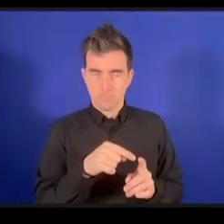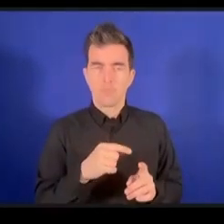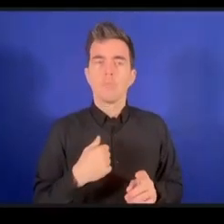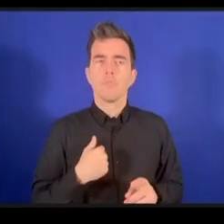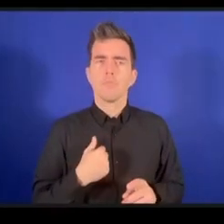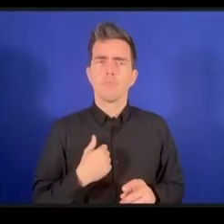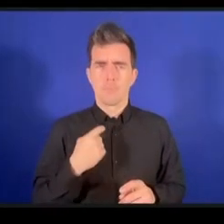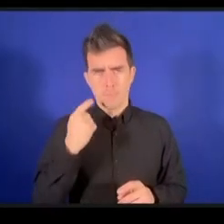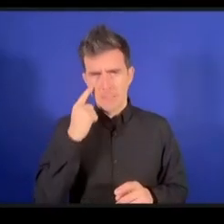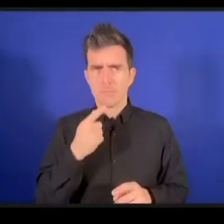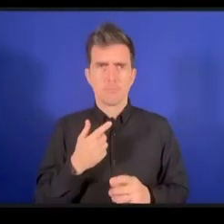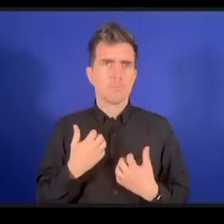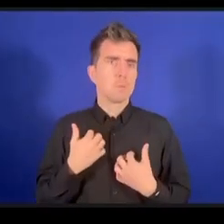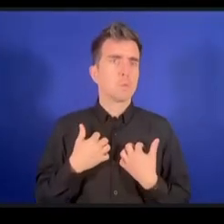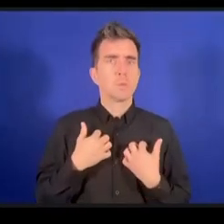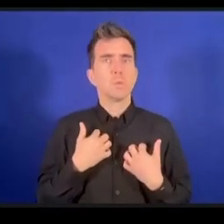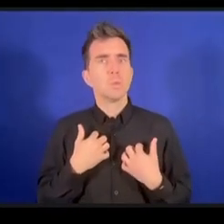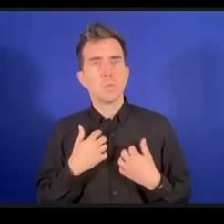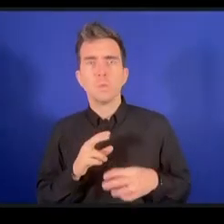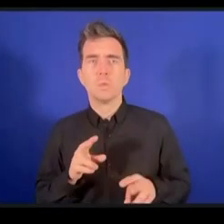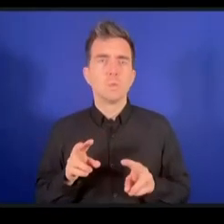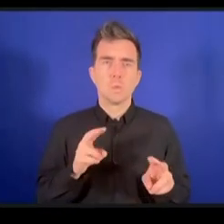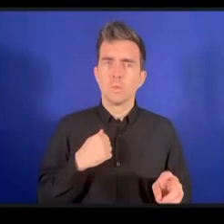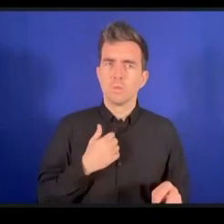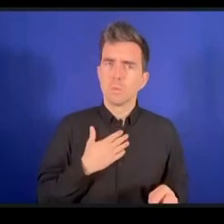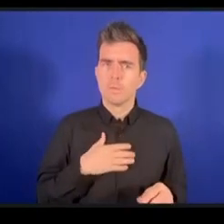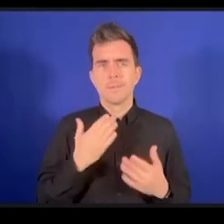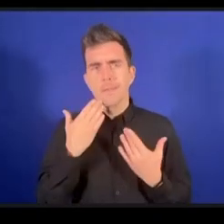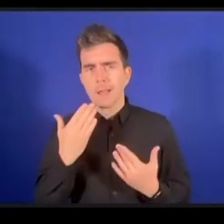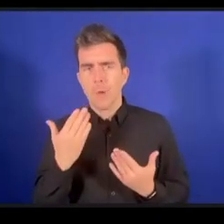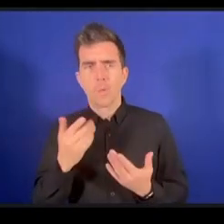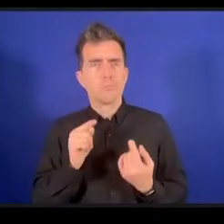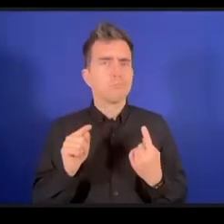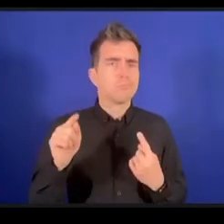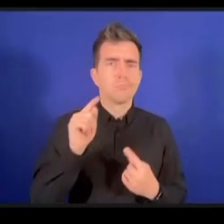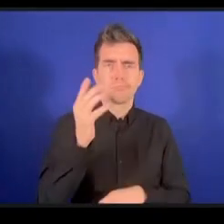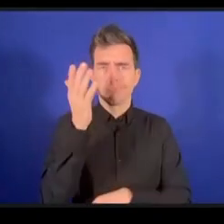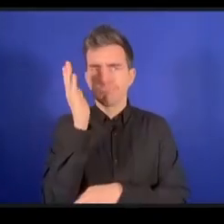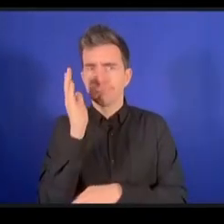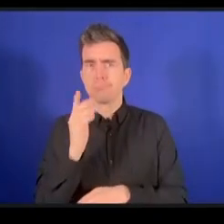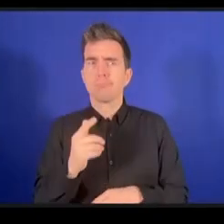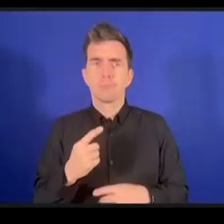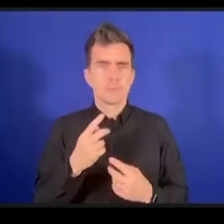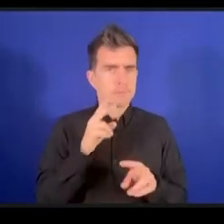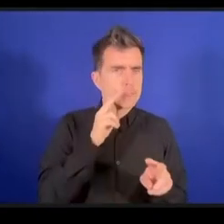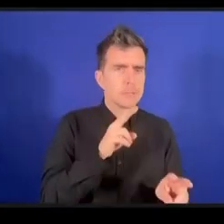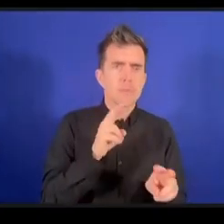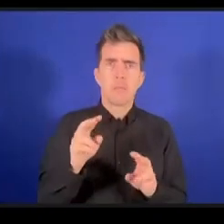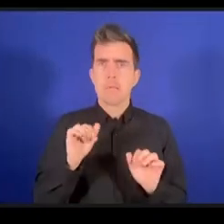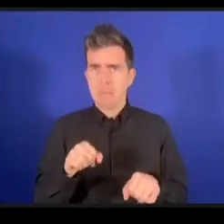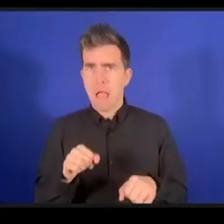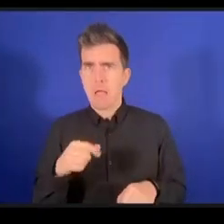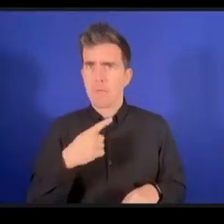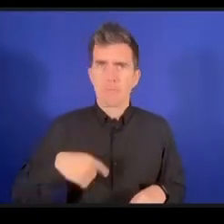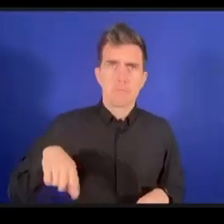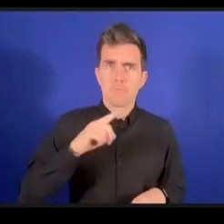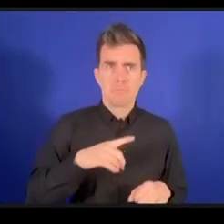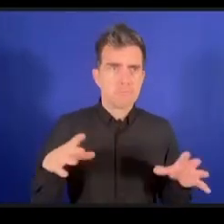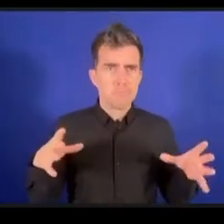ومحتوى التعليق رقم 25 حول حقوق الطفل فيما يتعلق بالبيئة